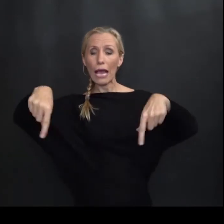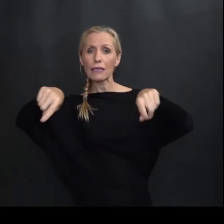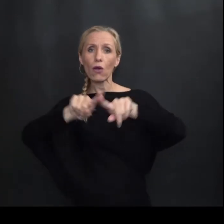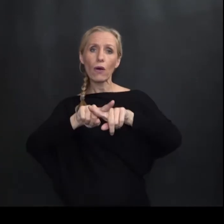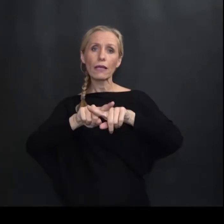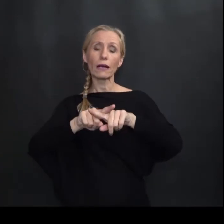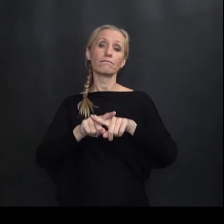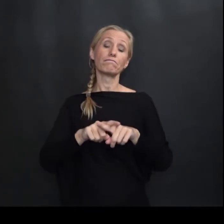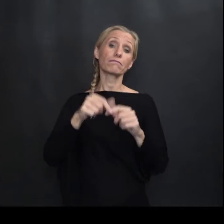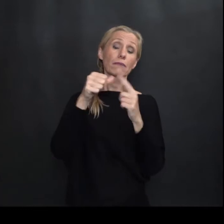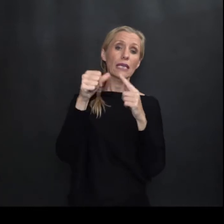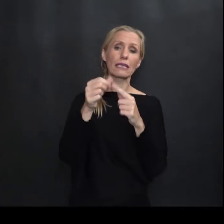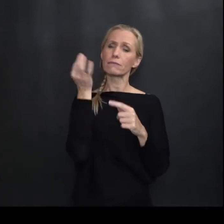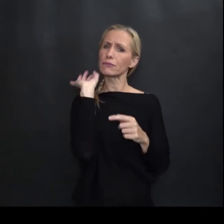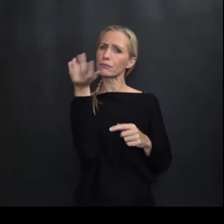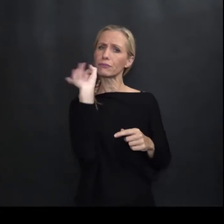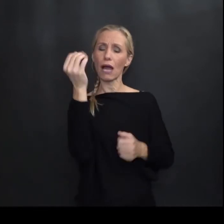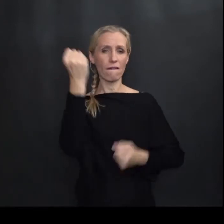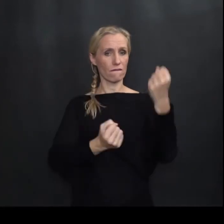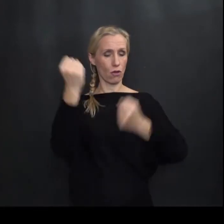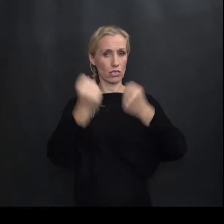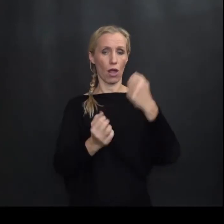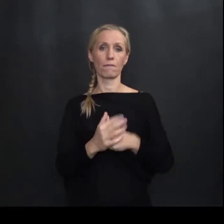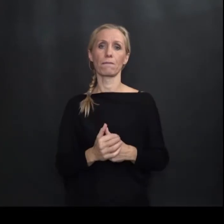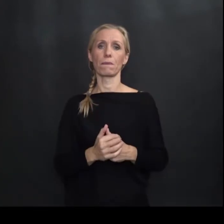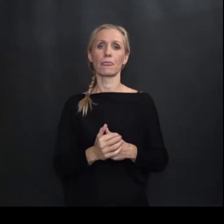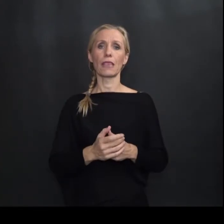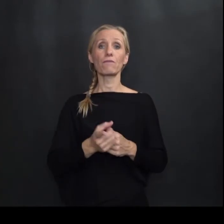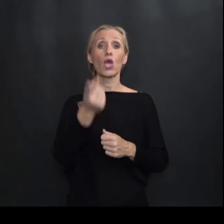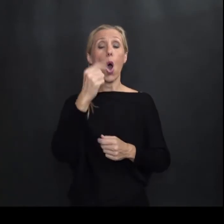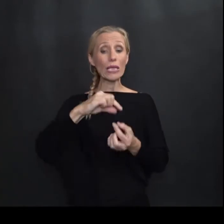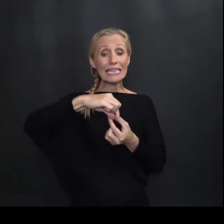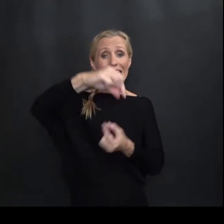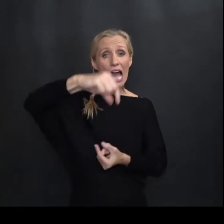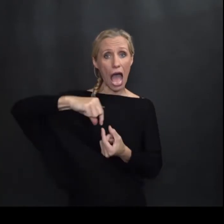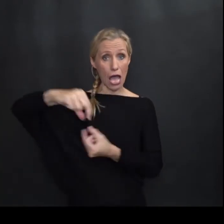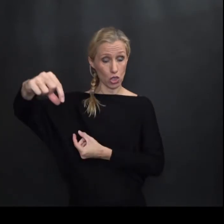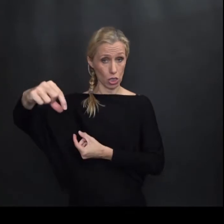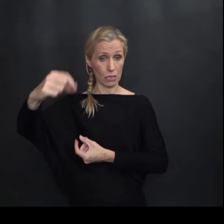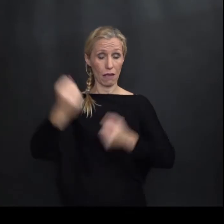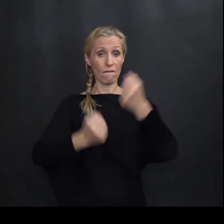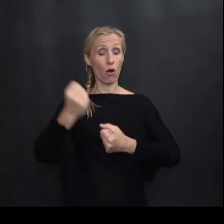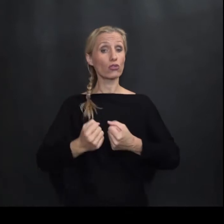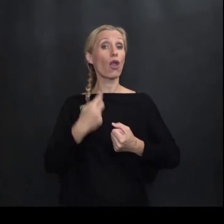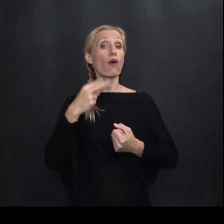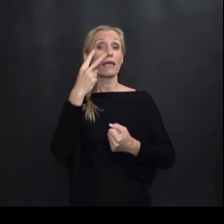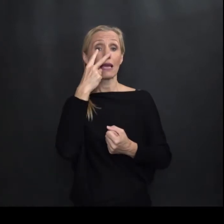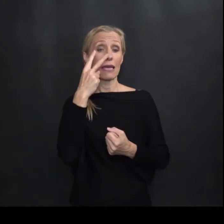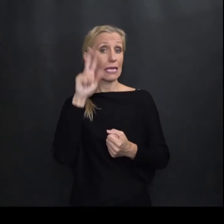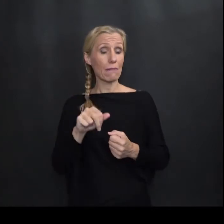kategoriji Recimo Jednog Specijalnog vozila Od tračničkih vozila U muzeju se